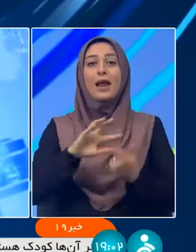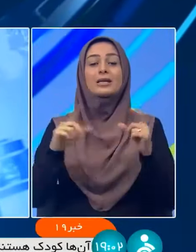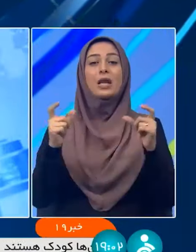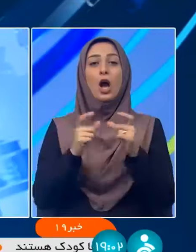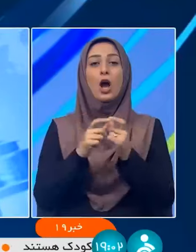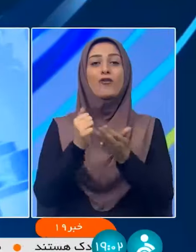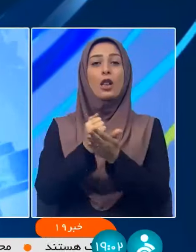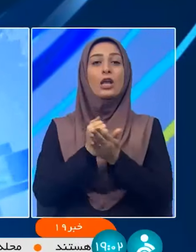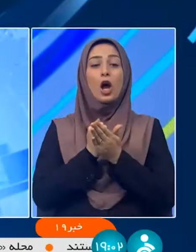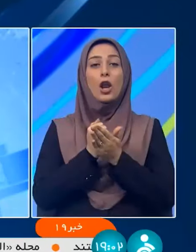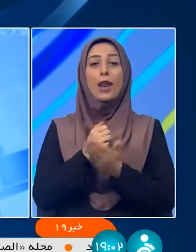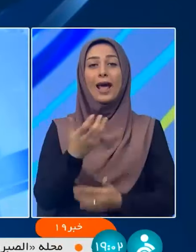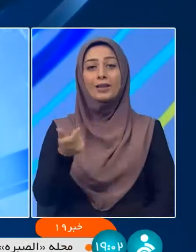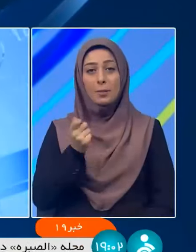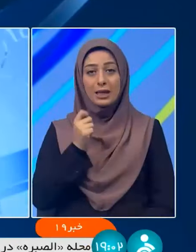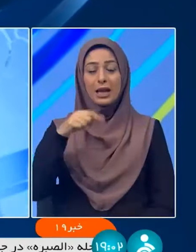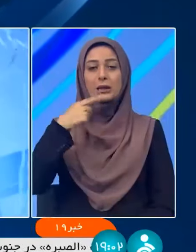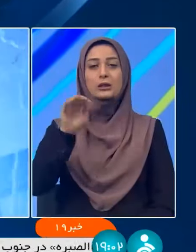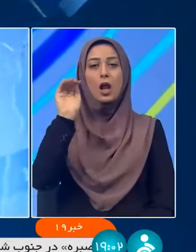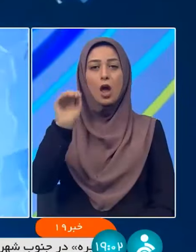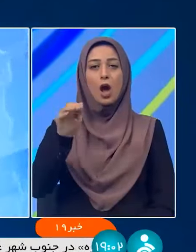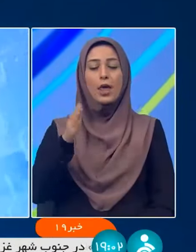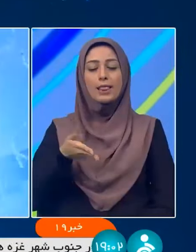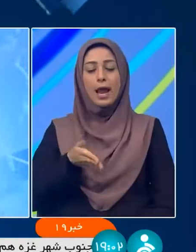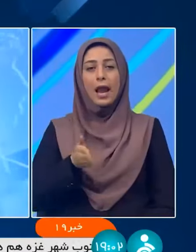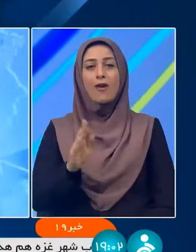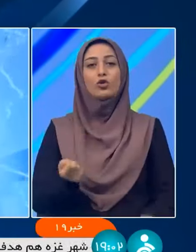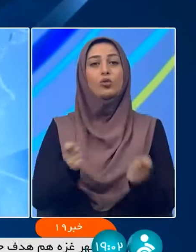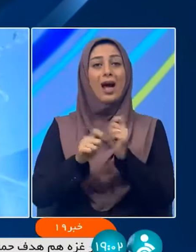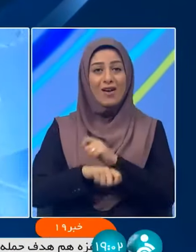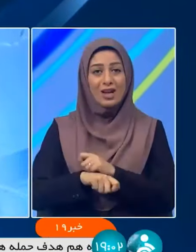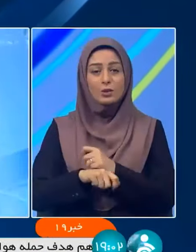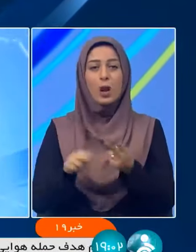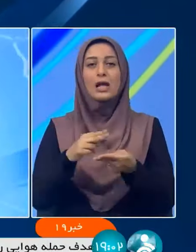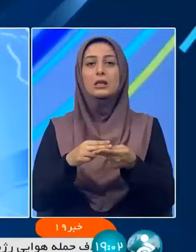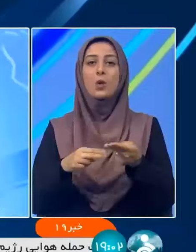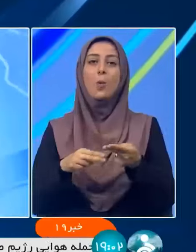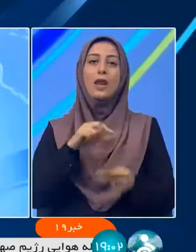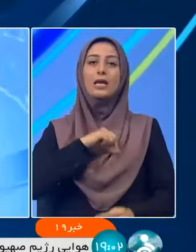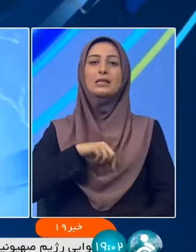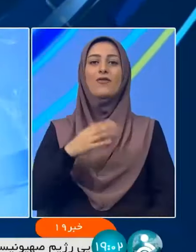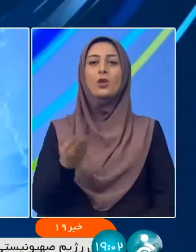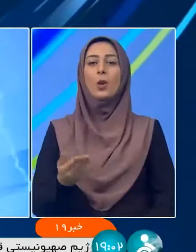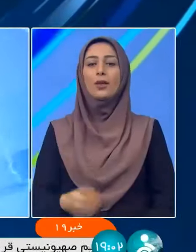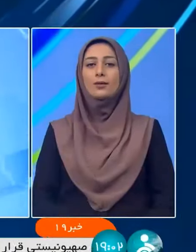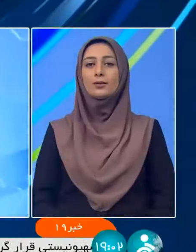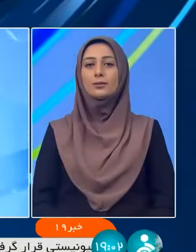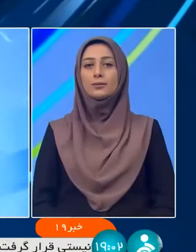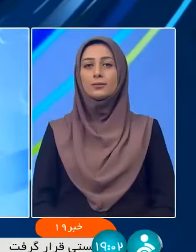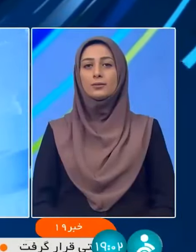مشمول یارانه نقدی میتوانند سال آینده با تغییر شیده از کالابرگه الکترونیکی استفاده کند